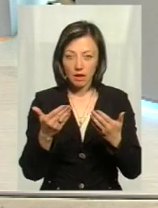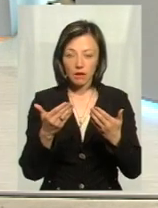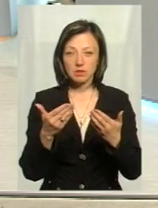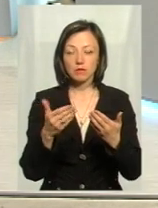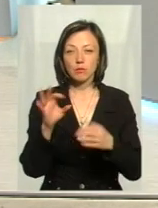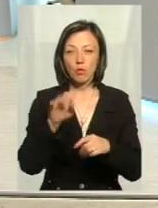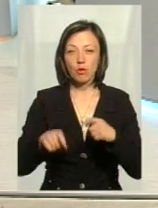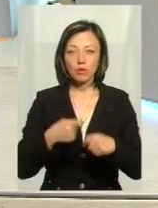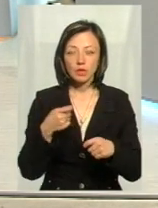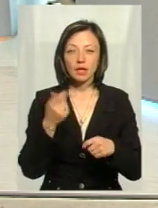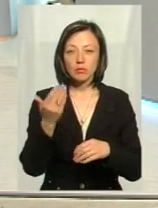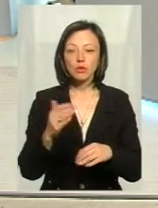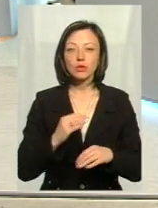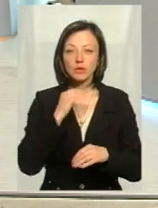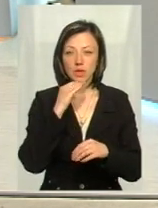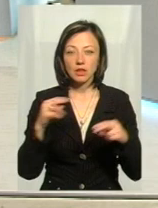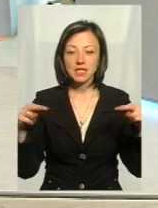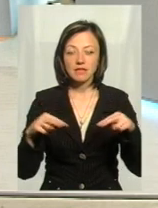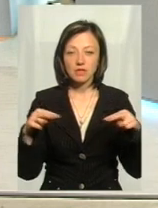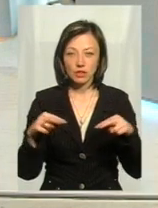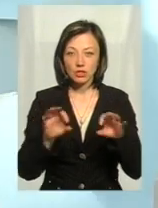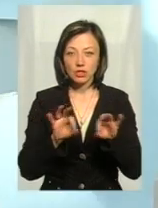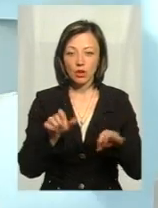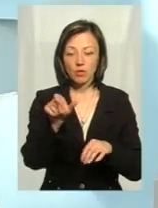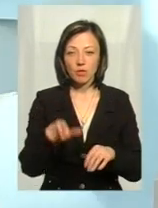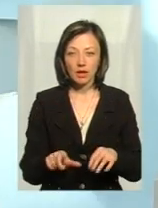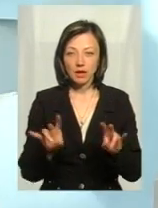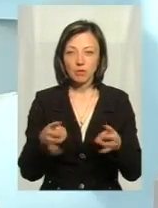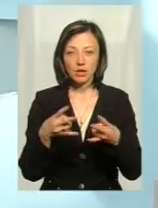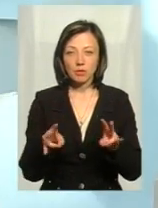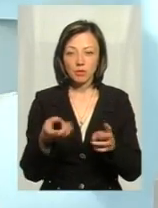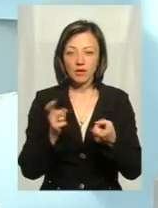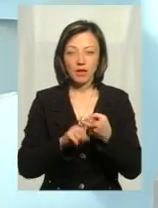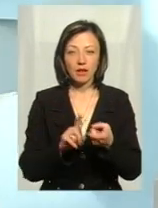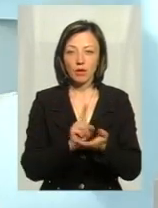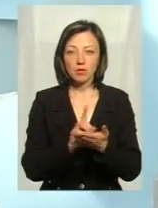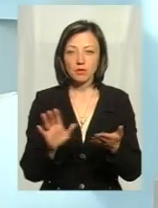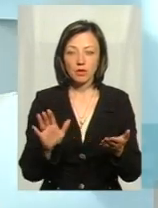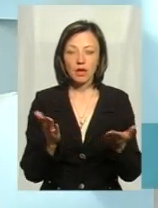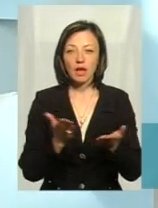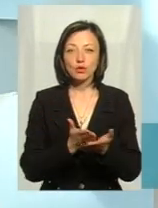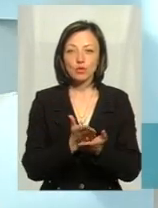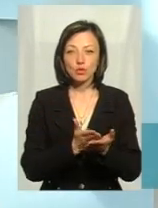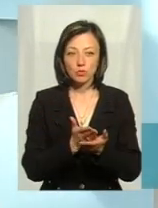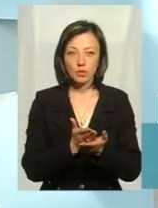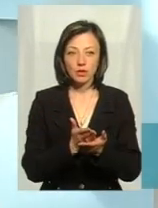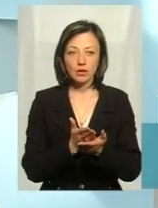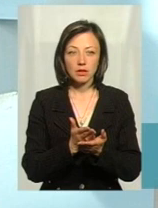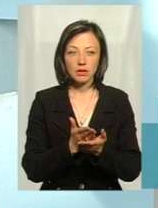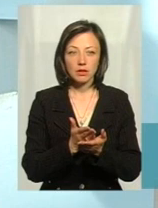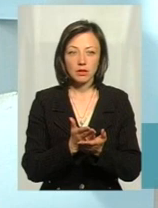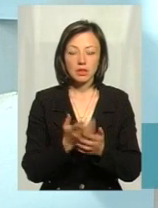приїжджали, їм достатньо свідчень громадянина, їм не потрібно прив'язуватись, не обов'язково, на якій службі